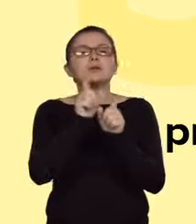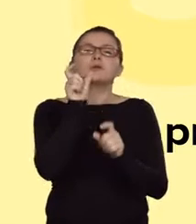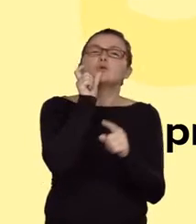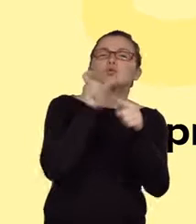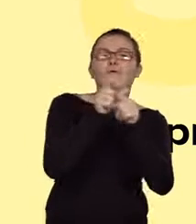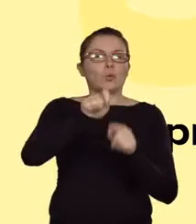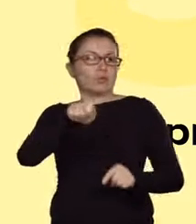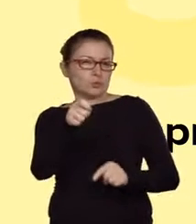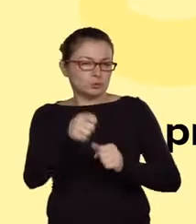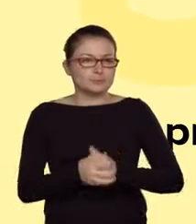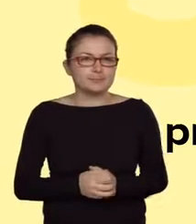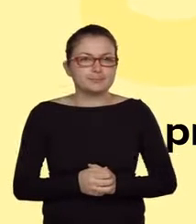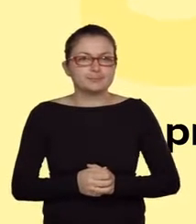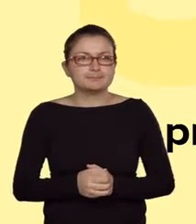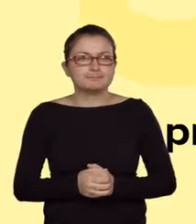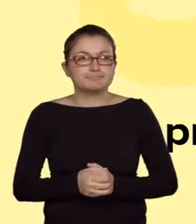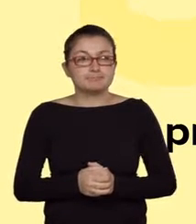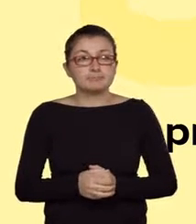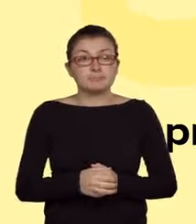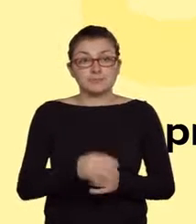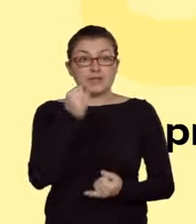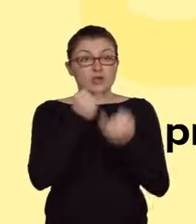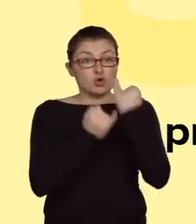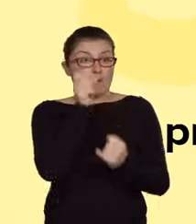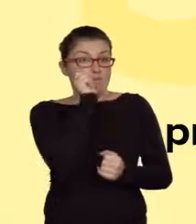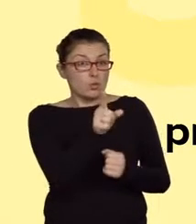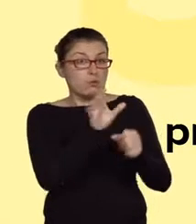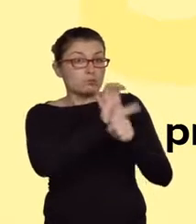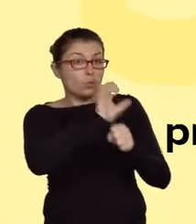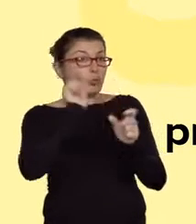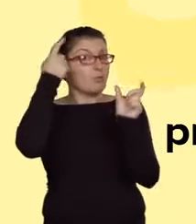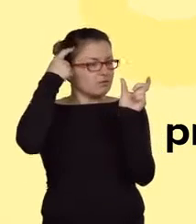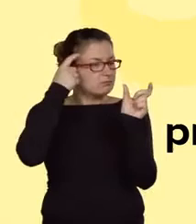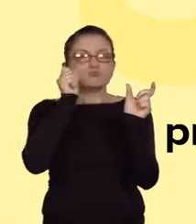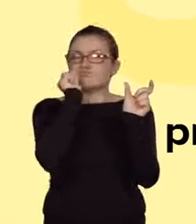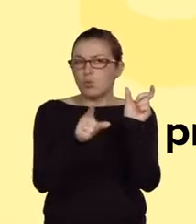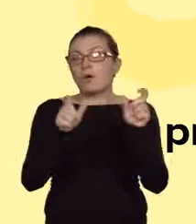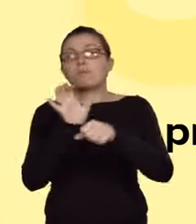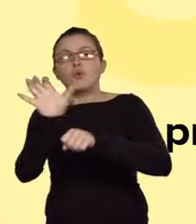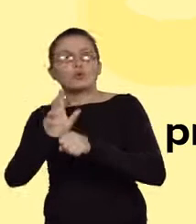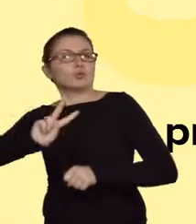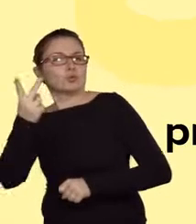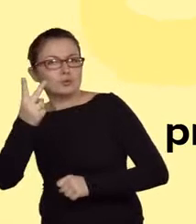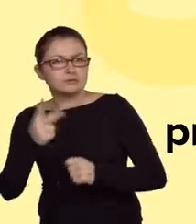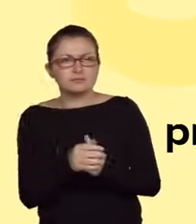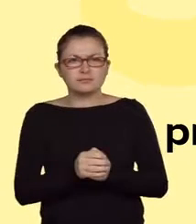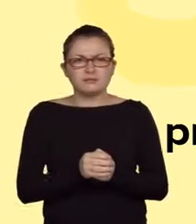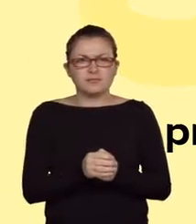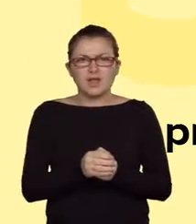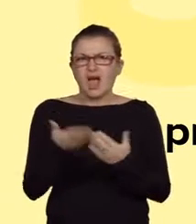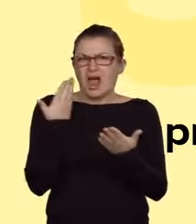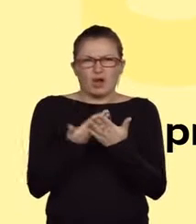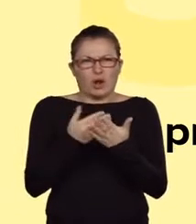produkcie głównym, to zapewne istnieje także produkt uboczny. Dlaczego jeden produkt powstaje w danej reakcji z największą